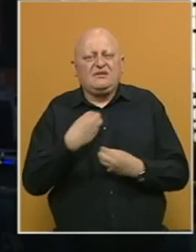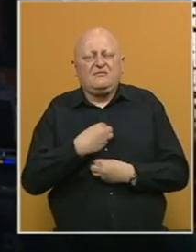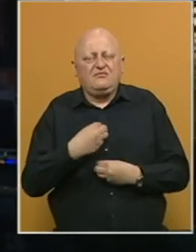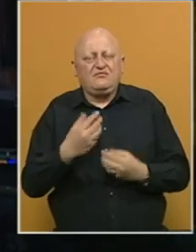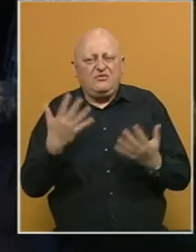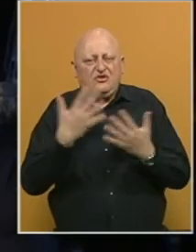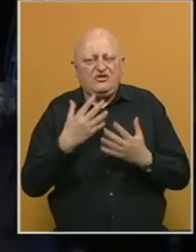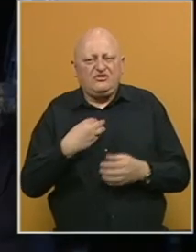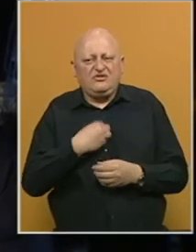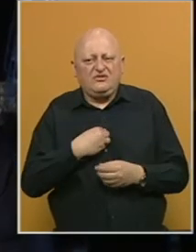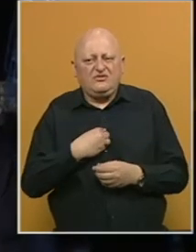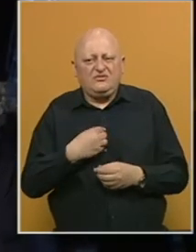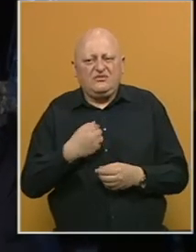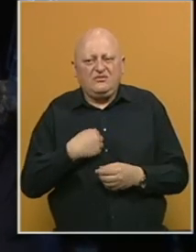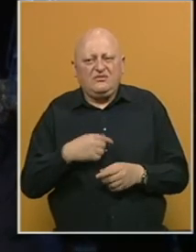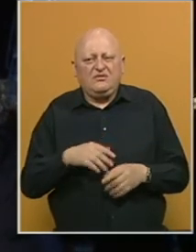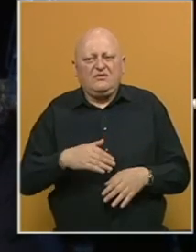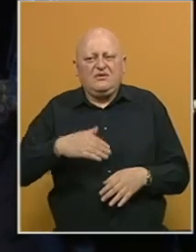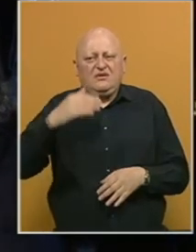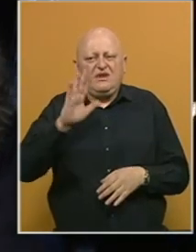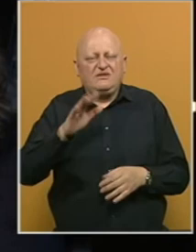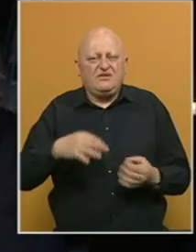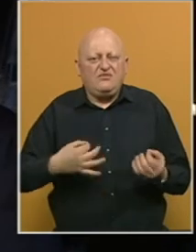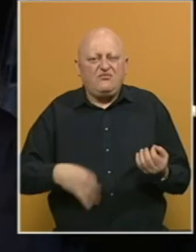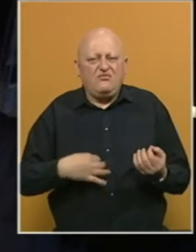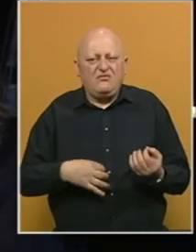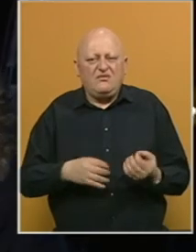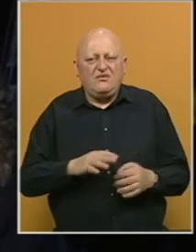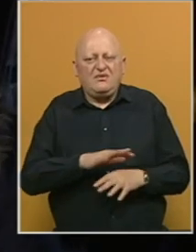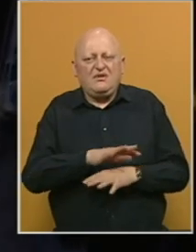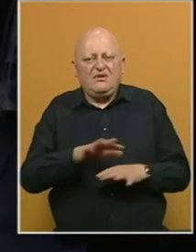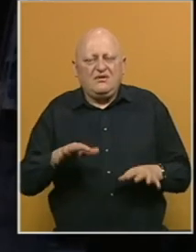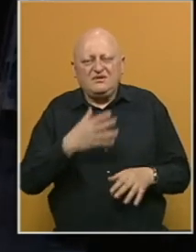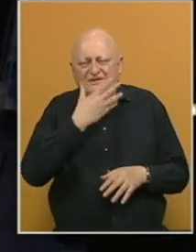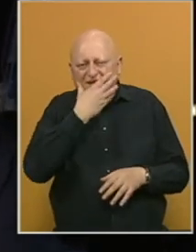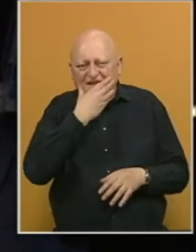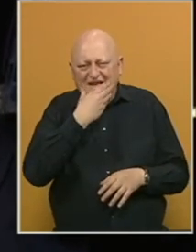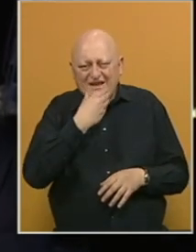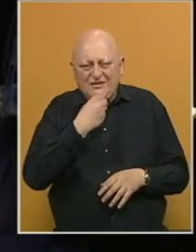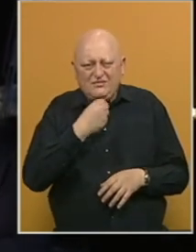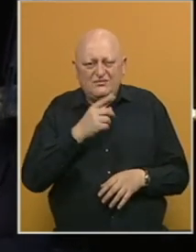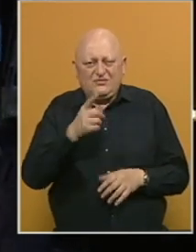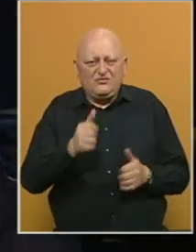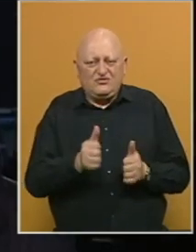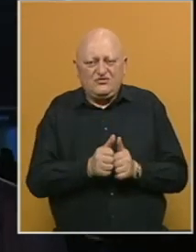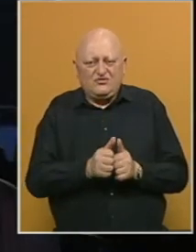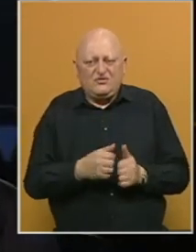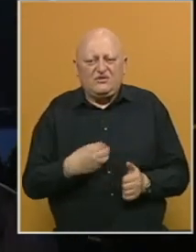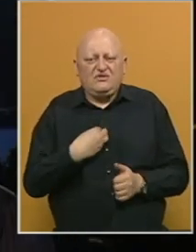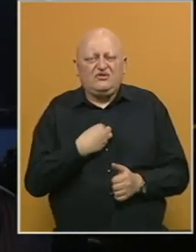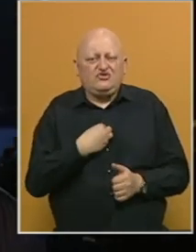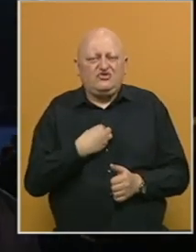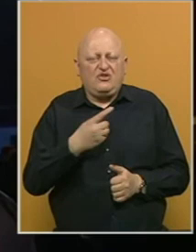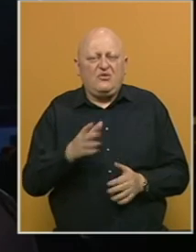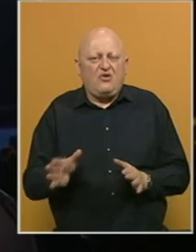jako mi je žao. Ja sam rastao uz njega, uz njegovu muziku i sve lijepo bilo je uz njega. Žao mi je